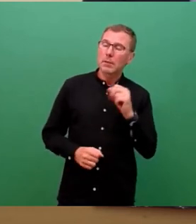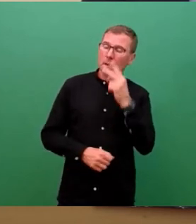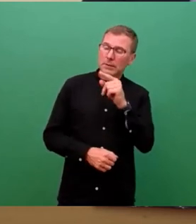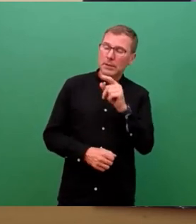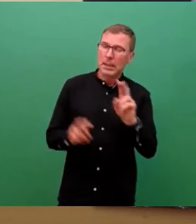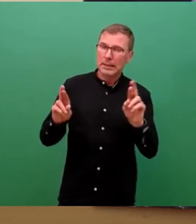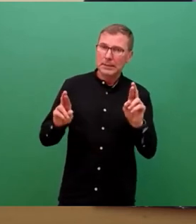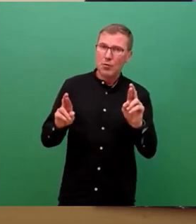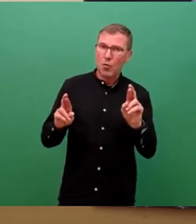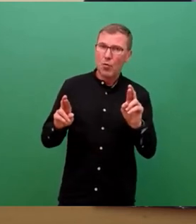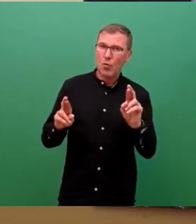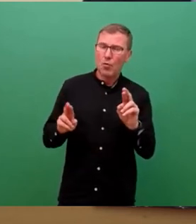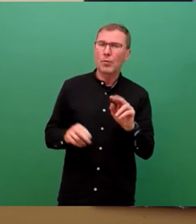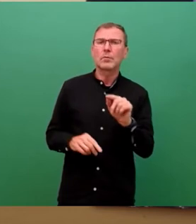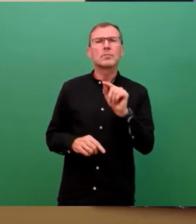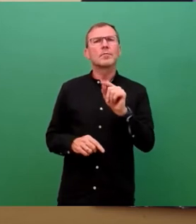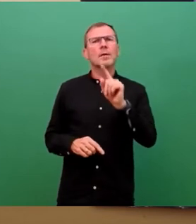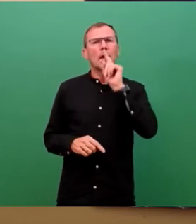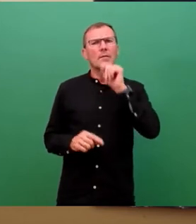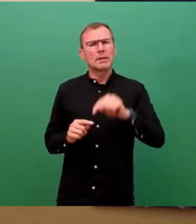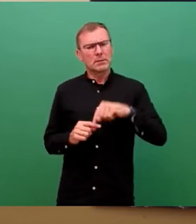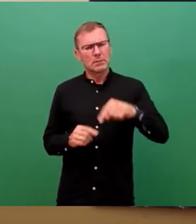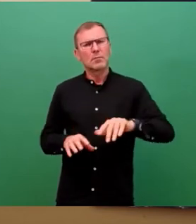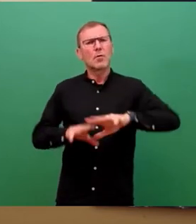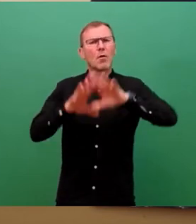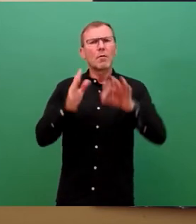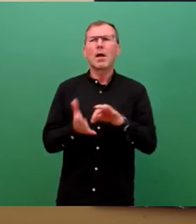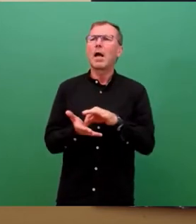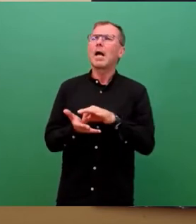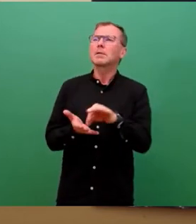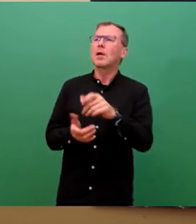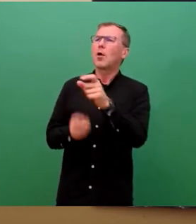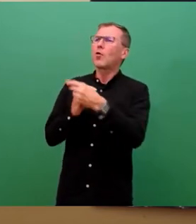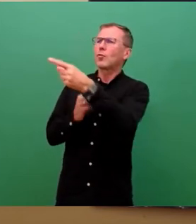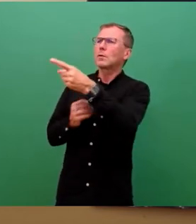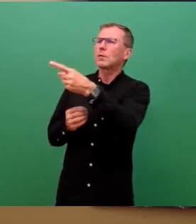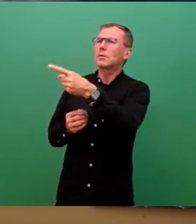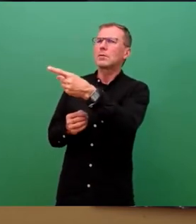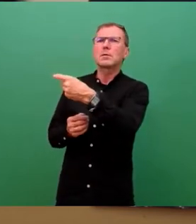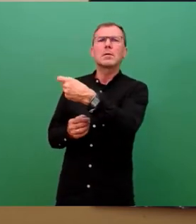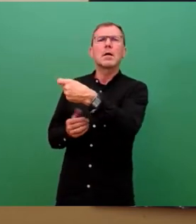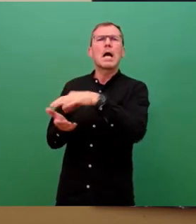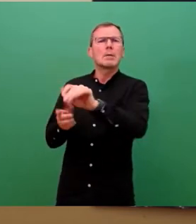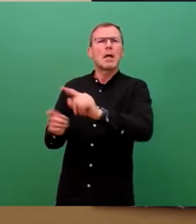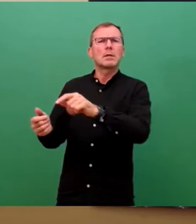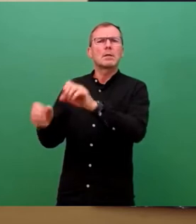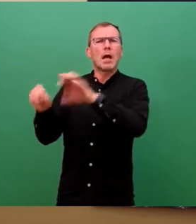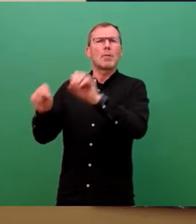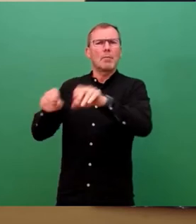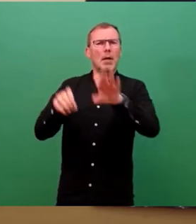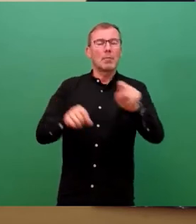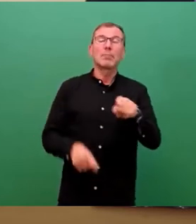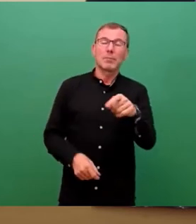natürlich, wenn wir umfangreiche Zahlungsausfälle von Kunden hätten oder wenn es eben